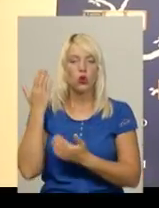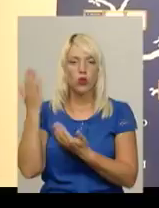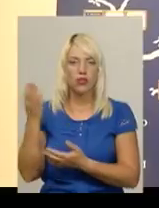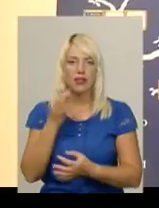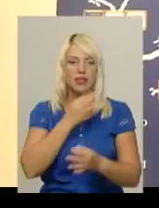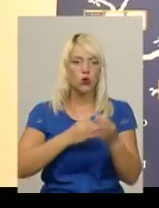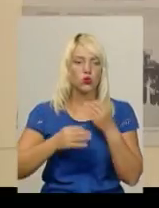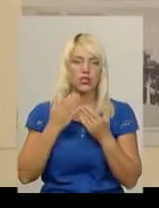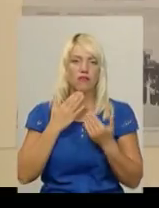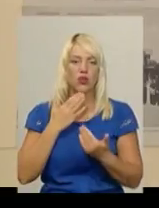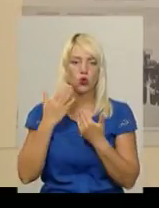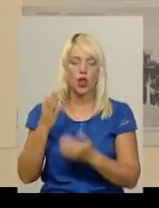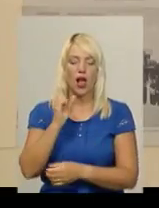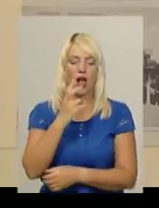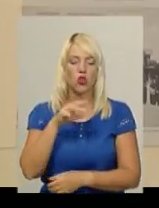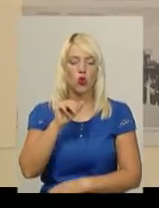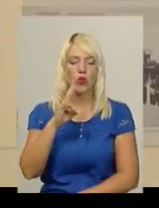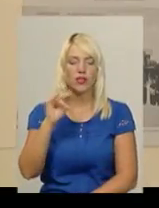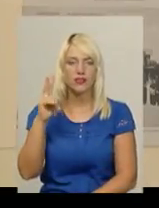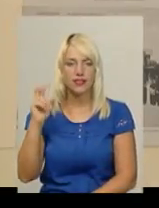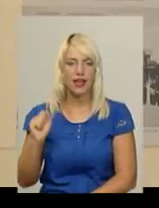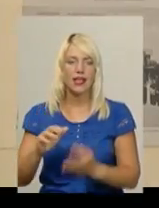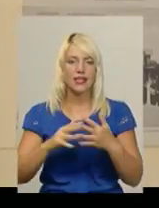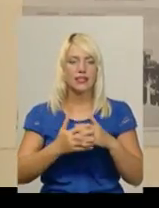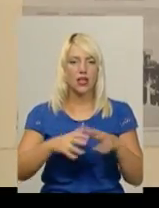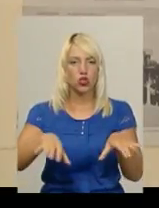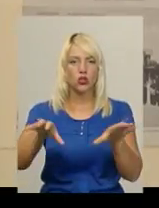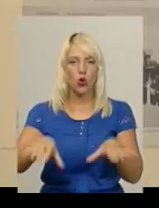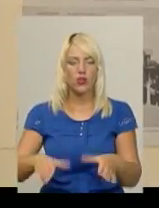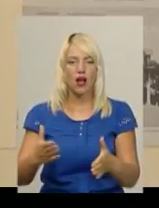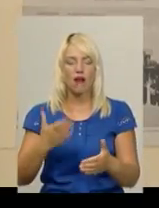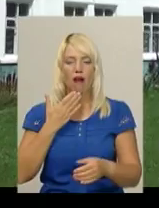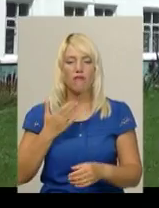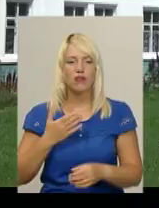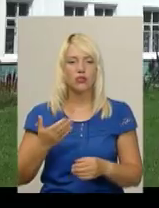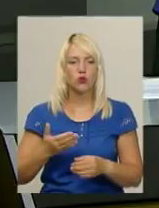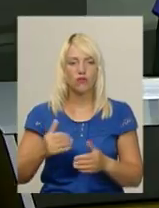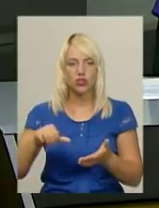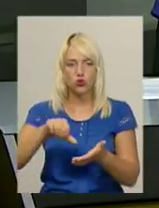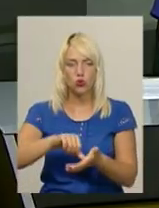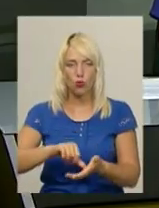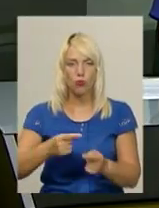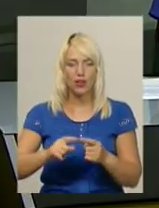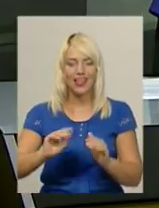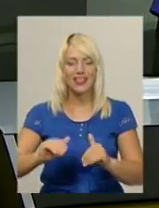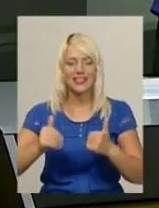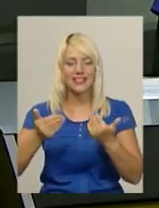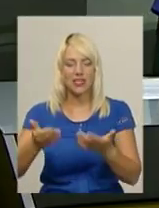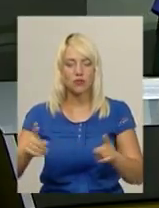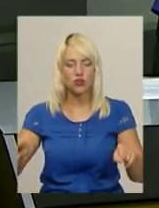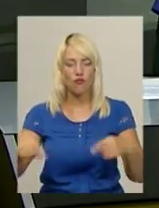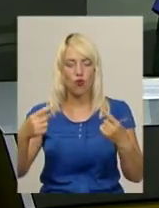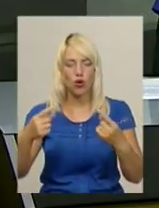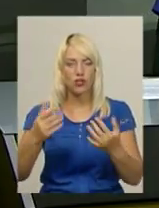звернулася антонінська селищна голова Наталя Кондратюк, котра виступила ініціатором створення музею на території громади. Його